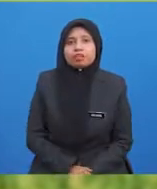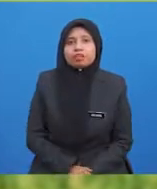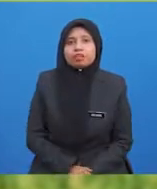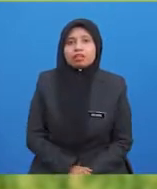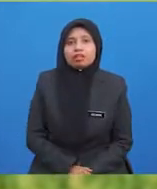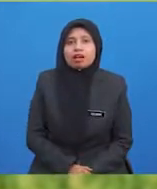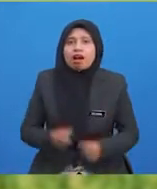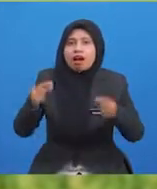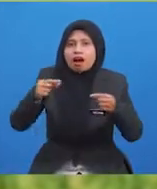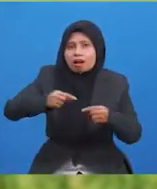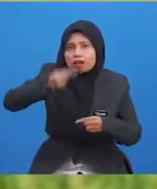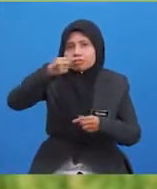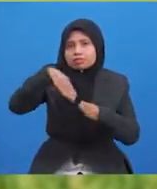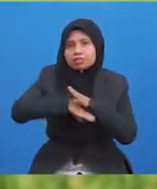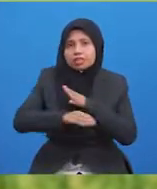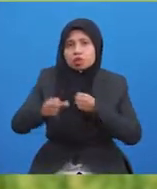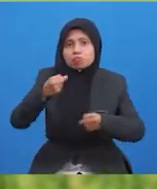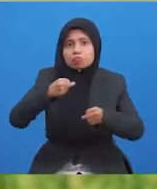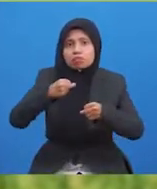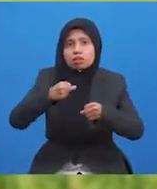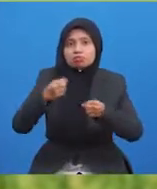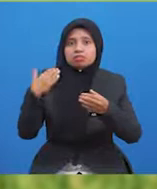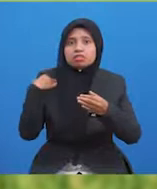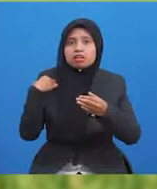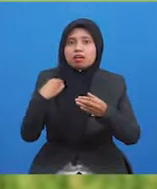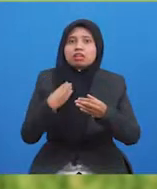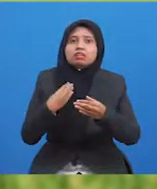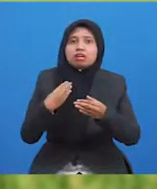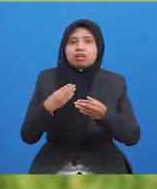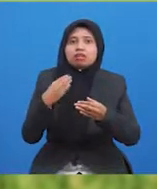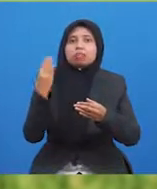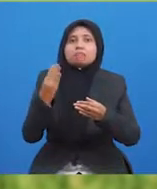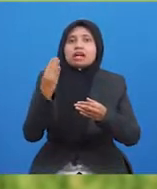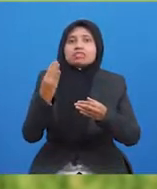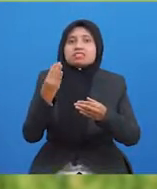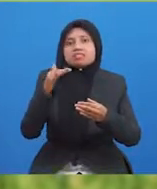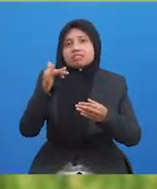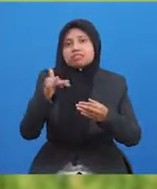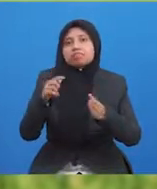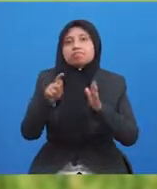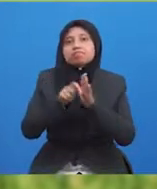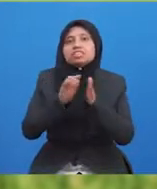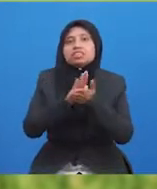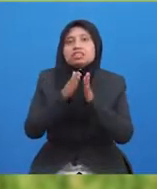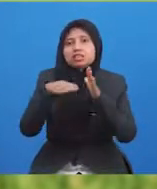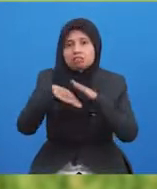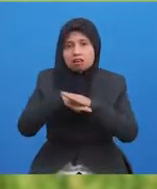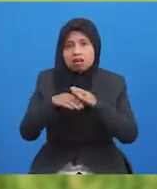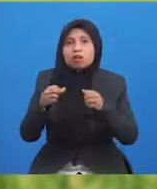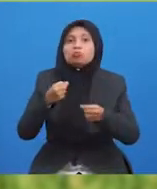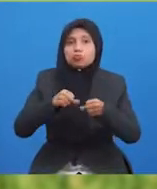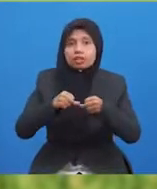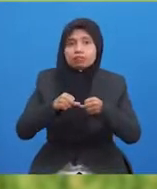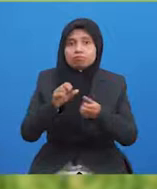Keganasan dalam sukan merupakan satu fenomena tingkah laku yang sentiasa berlaku dalam sukan. Kita akan